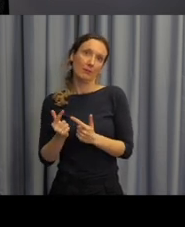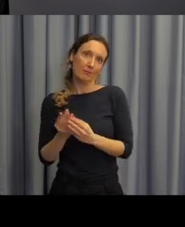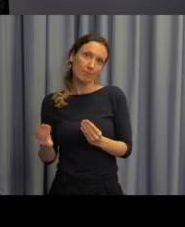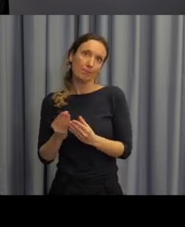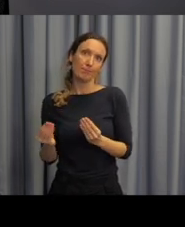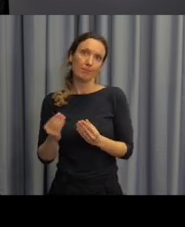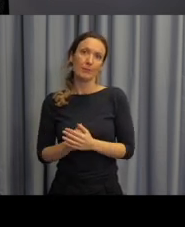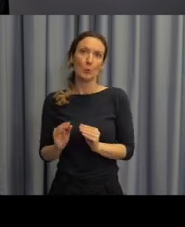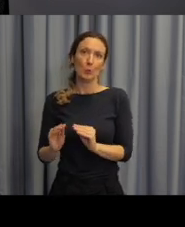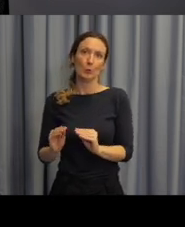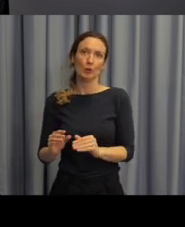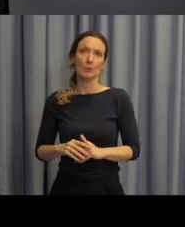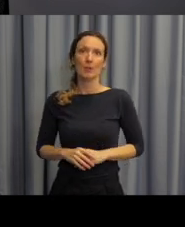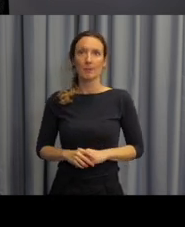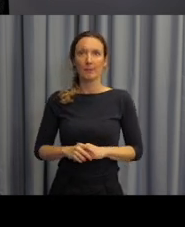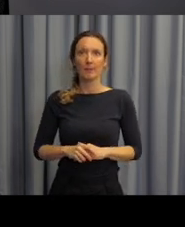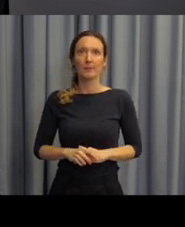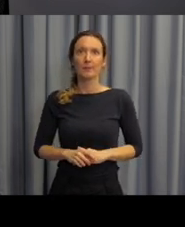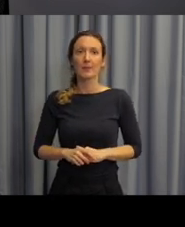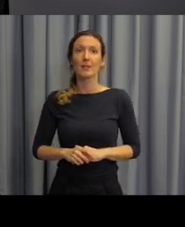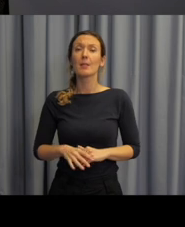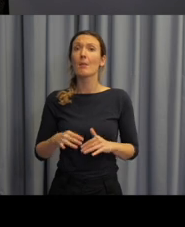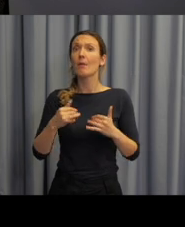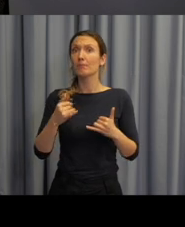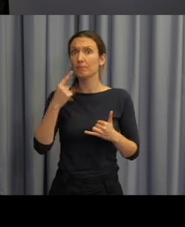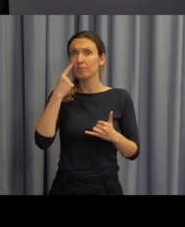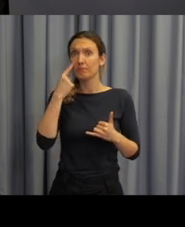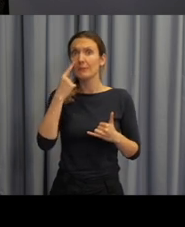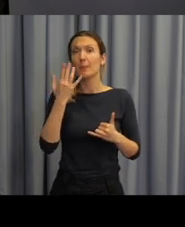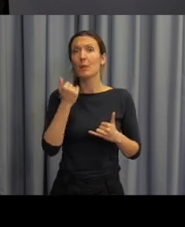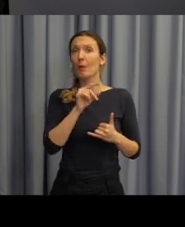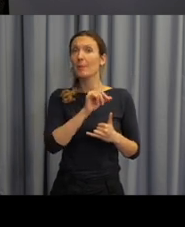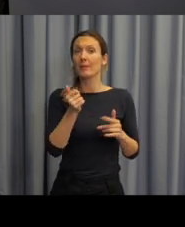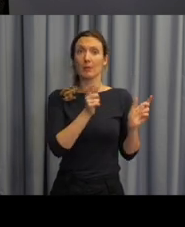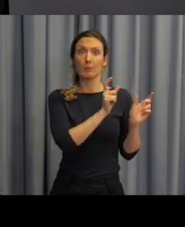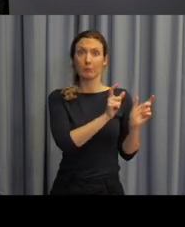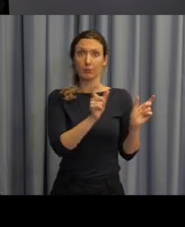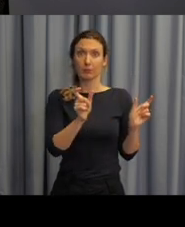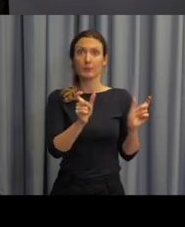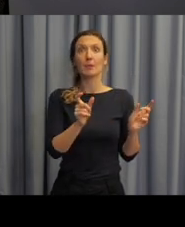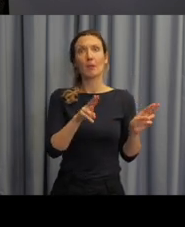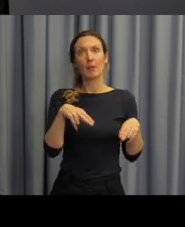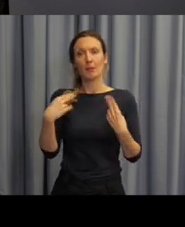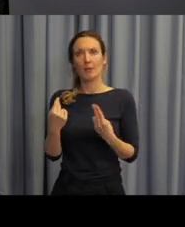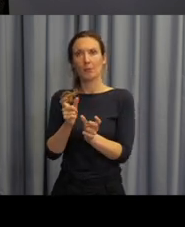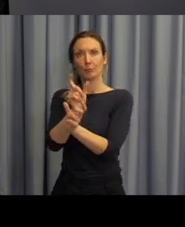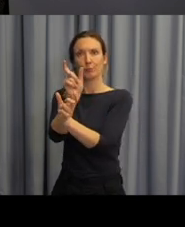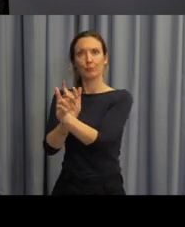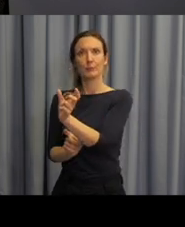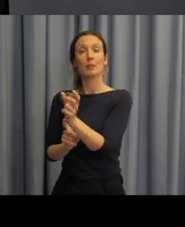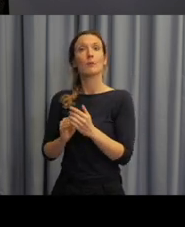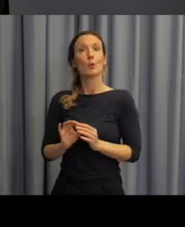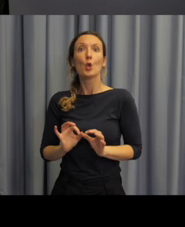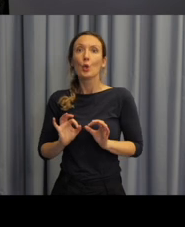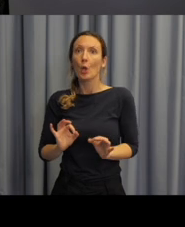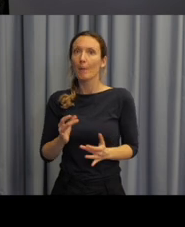Ta parcelace, kterou jsme si teď ukázali, je takový vlastně velmi dobrý